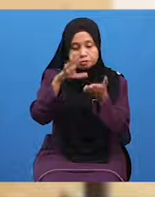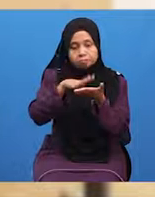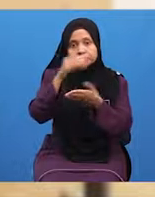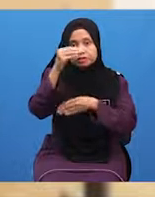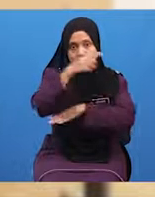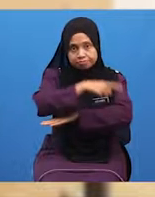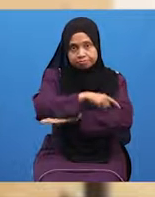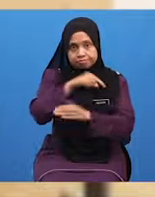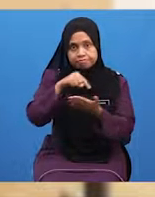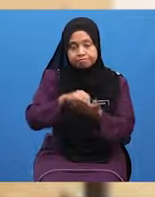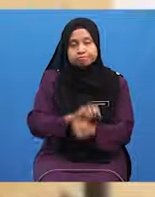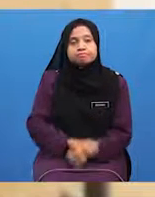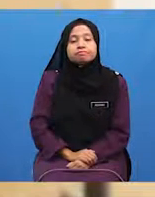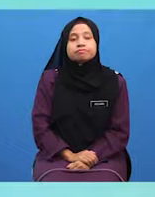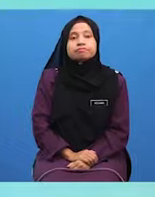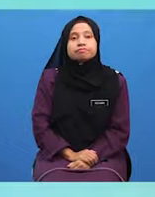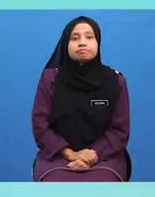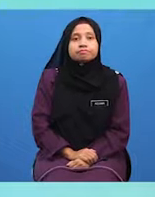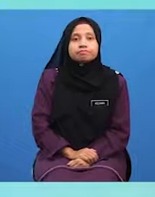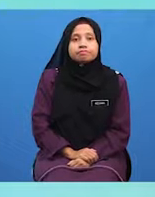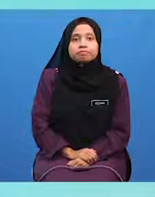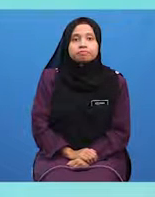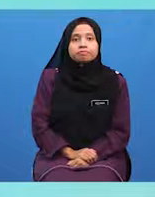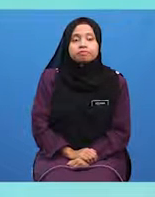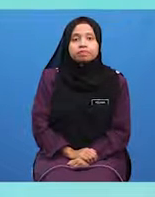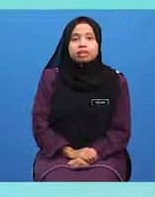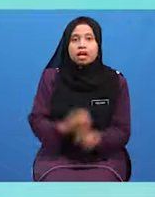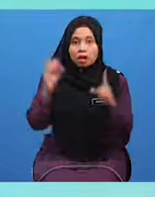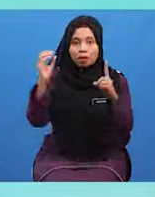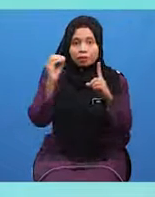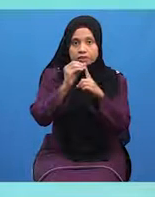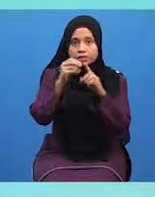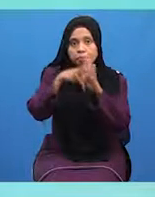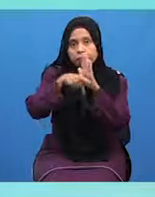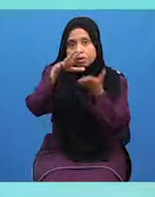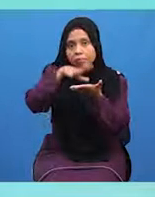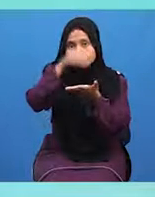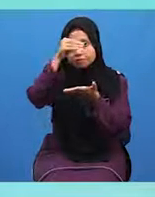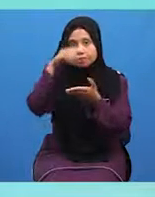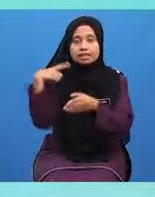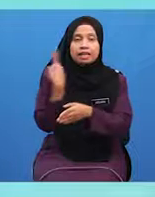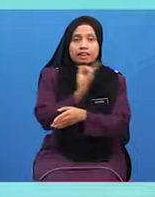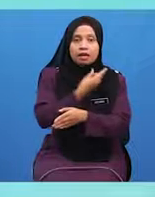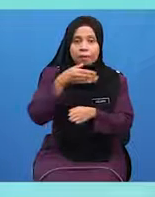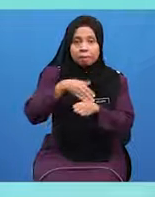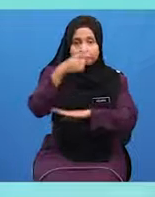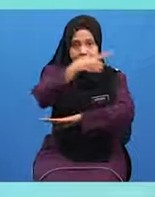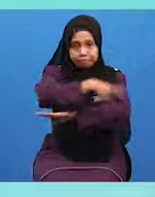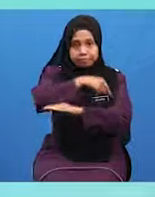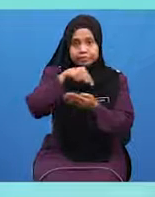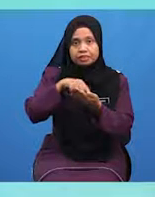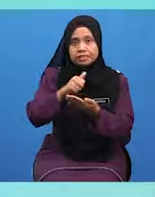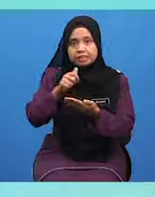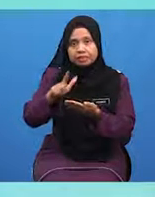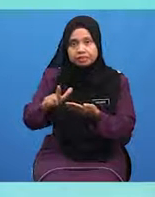dicapai pada hari ini Objektif pembelajaran kita pada hari